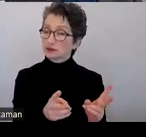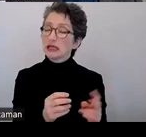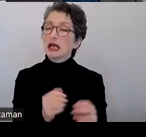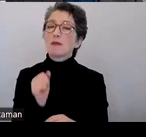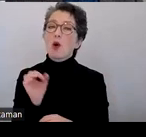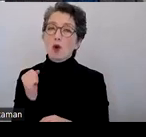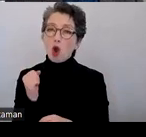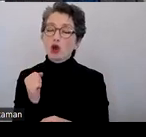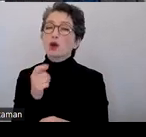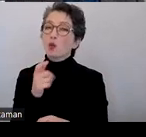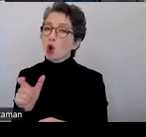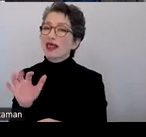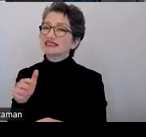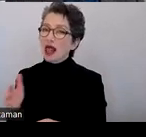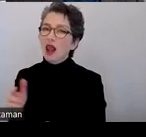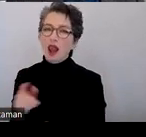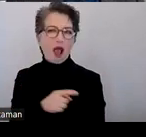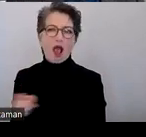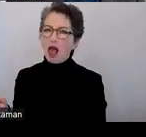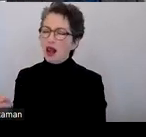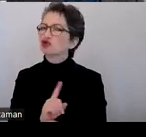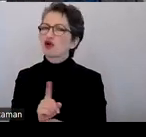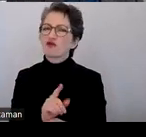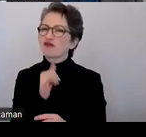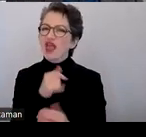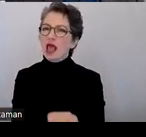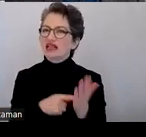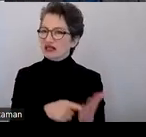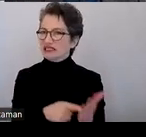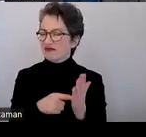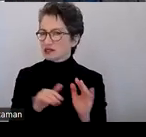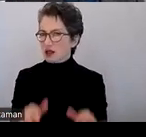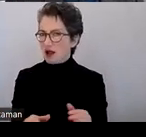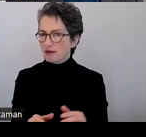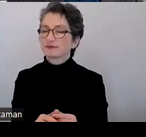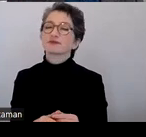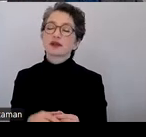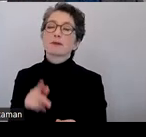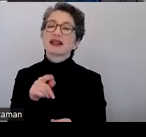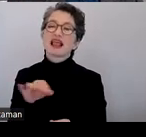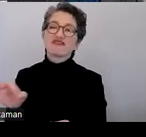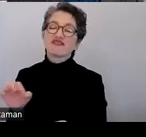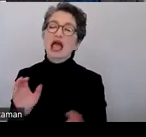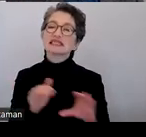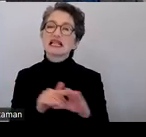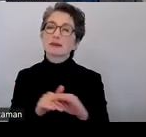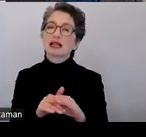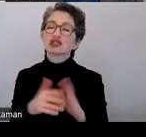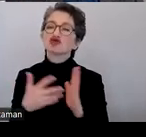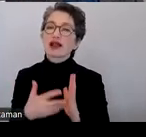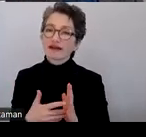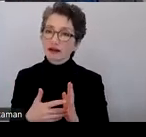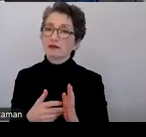Word und Excel, wenn man dann sofort auf Fehler hingewiesen wird. Es gibt den PDF Accessibility Checker, da hören wir nachher noch mehr davon.